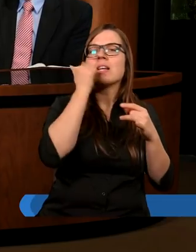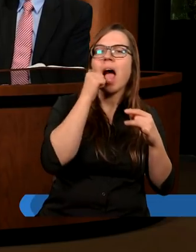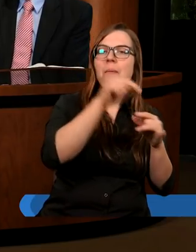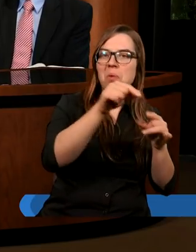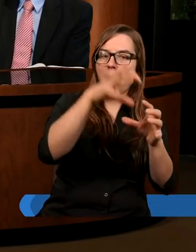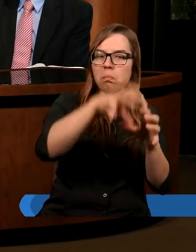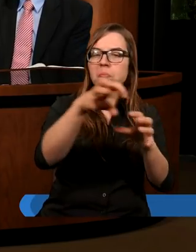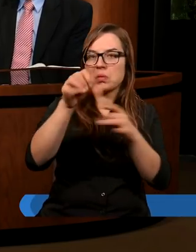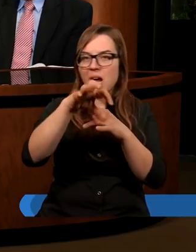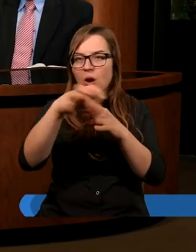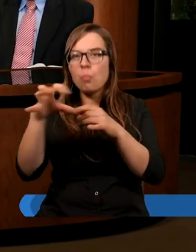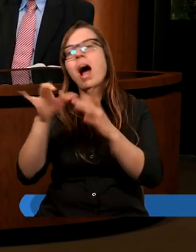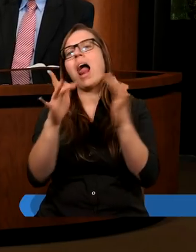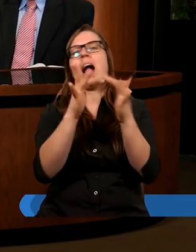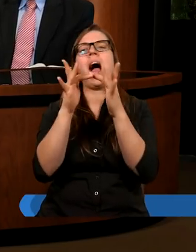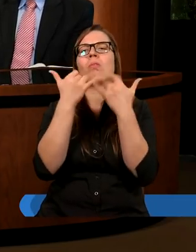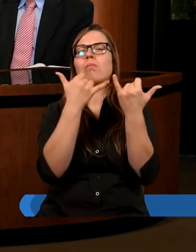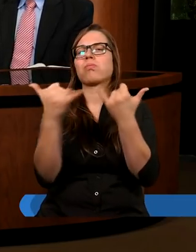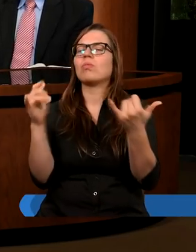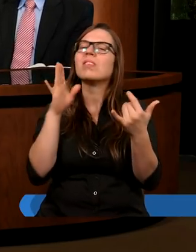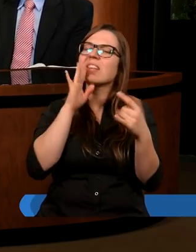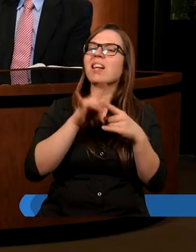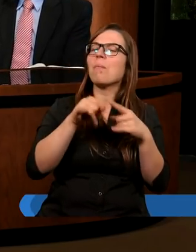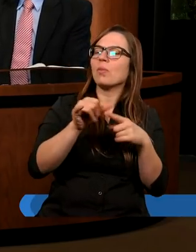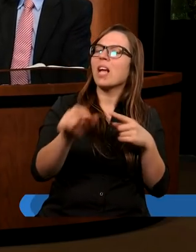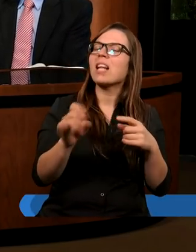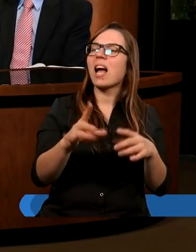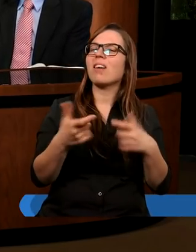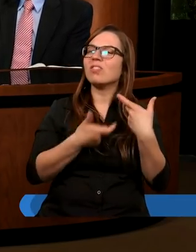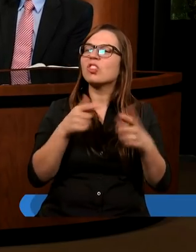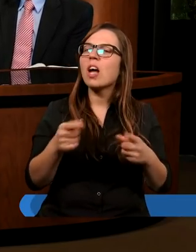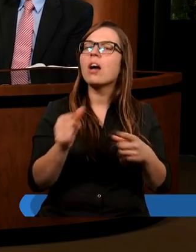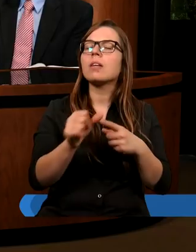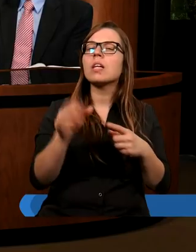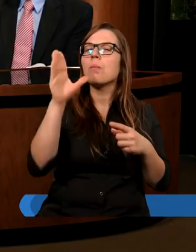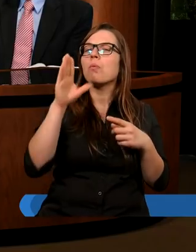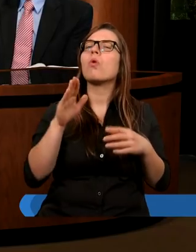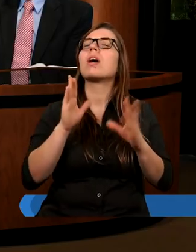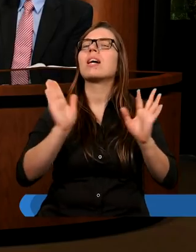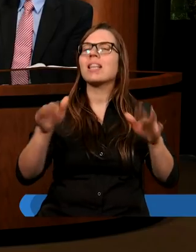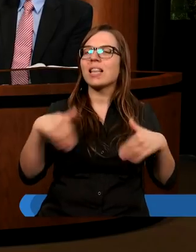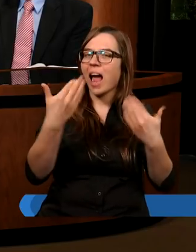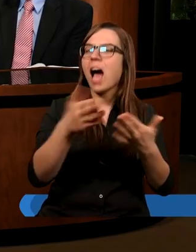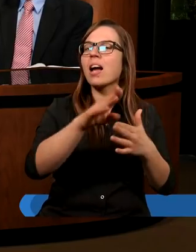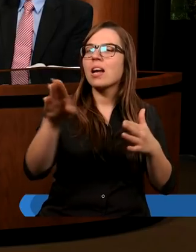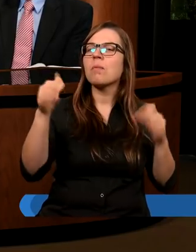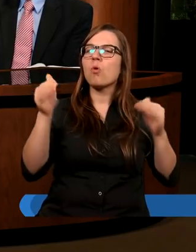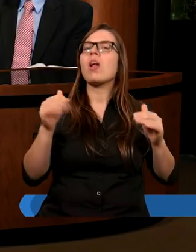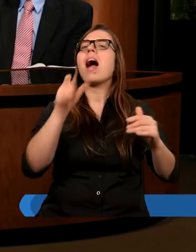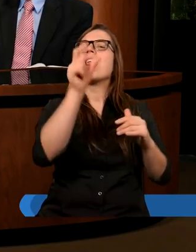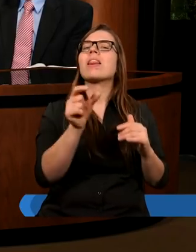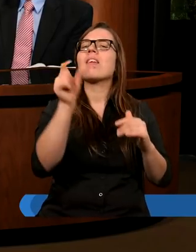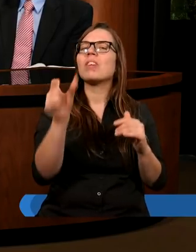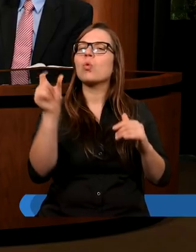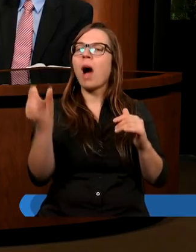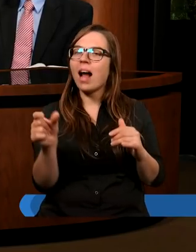jest. Wydaje mi się, że właśnie tak funkcjonujemy. Bóg pozwala nam zachować taką indywidualność. No ale